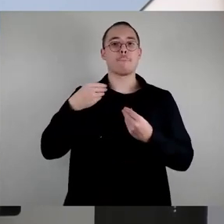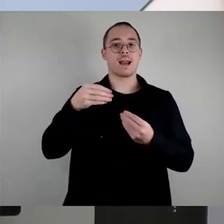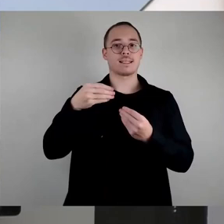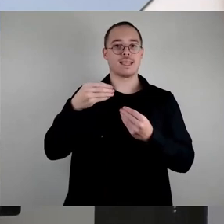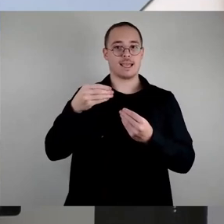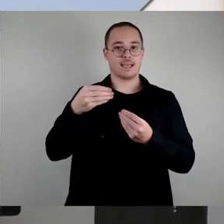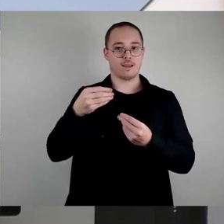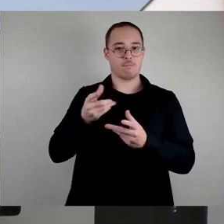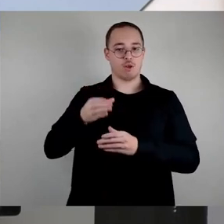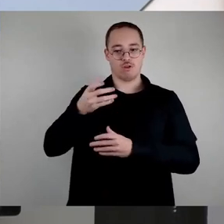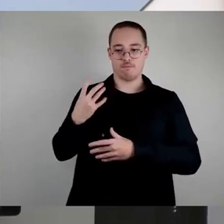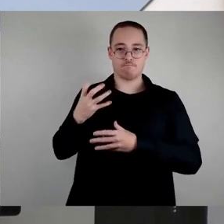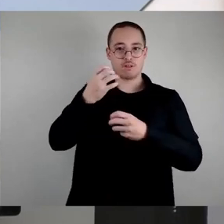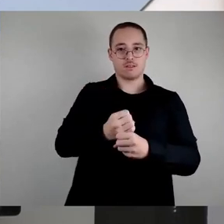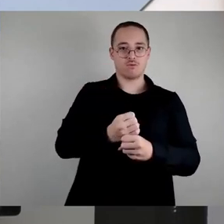mir rumschleppe.